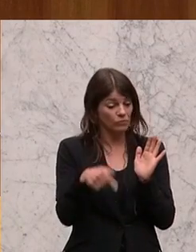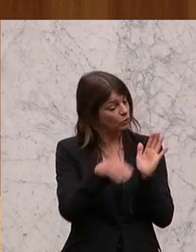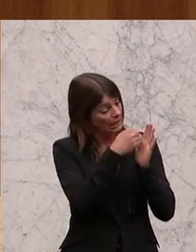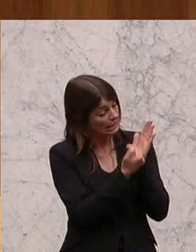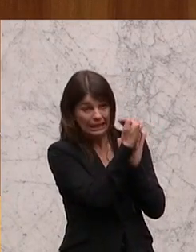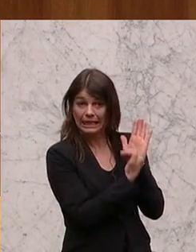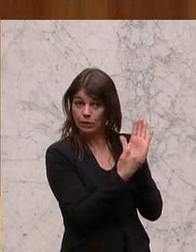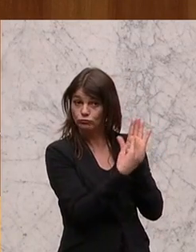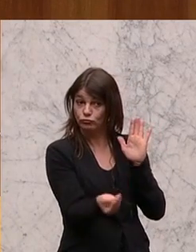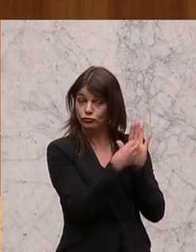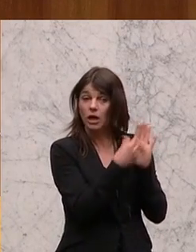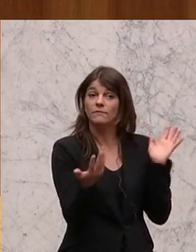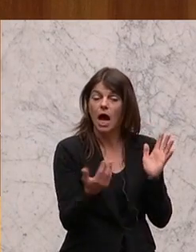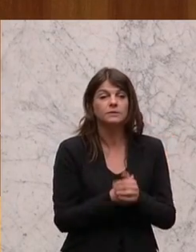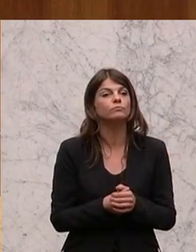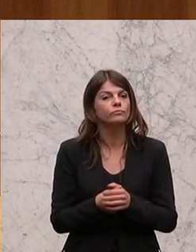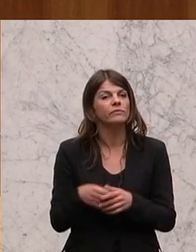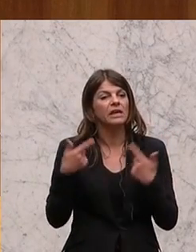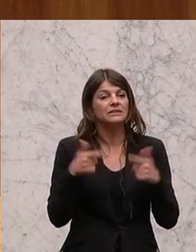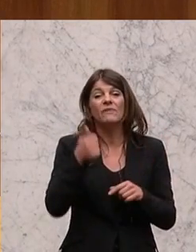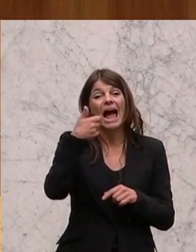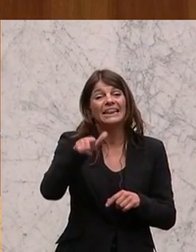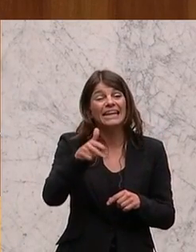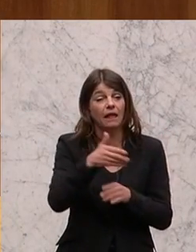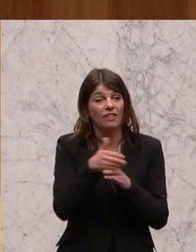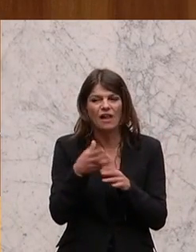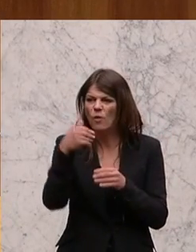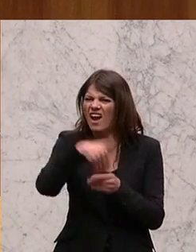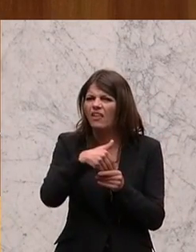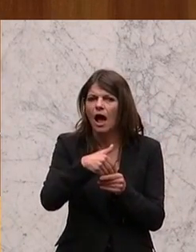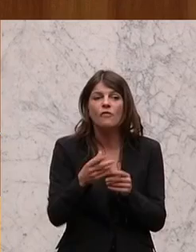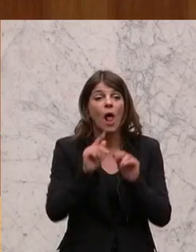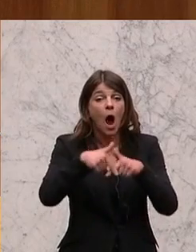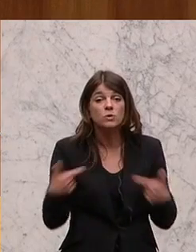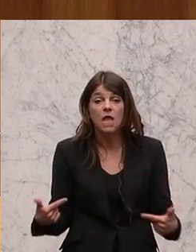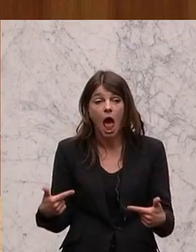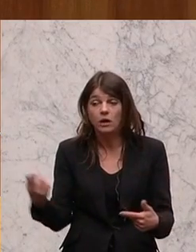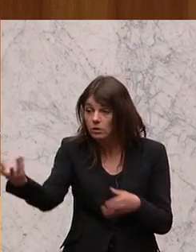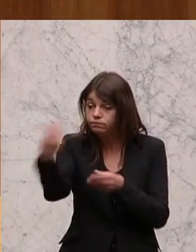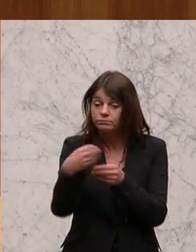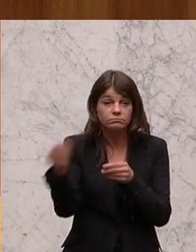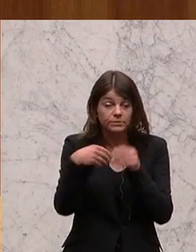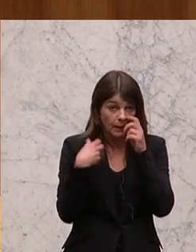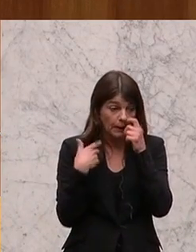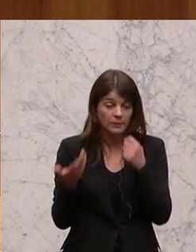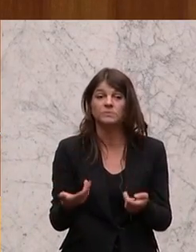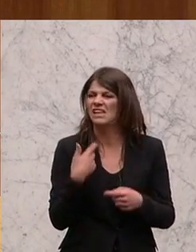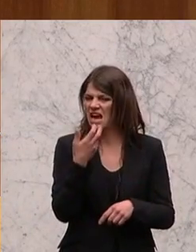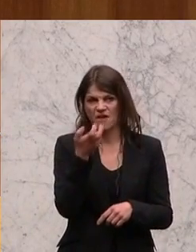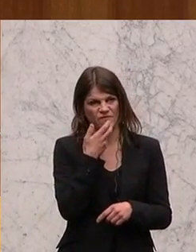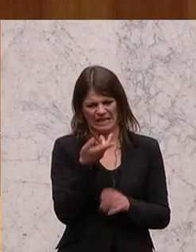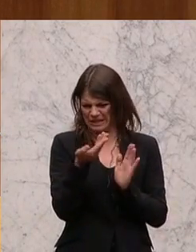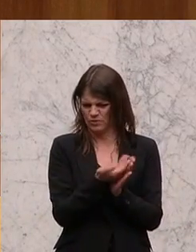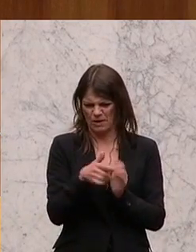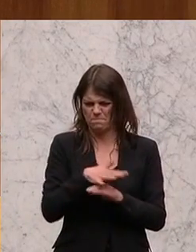Richtlinien einen Drittelanteil von Inhaltsstoffen ausländischer Herkunft. Und auch das wollen wir